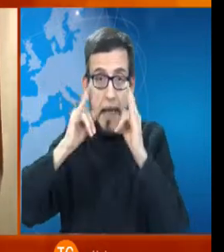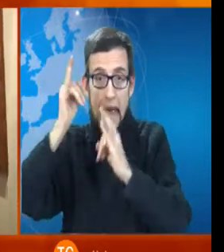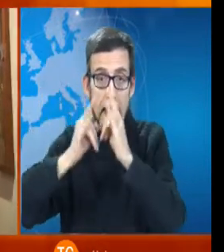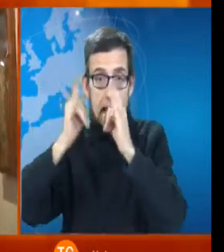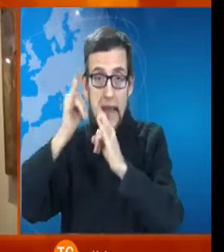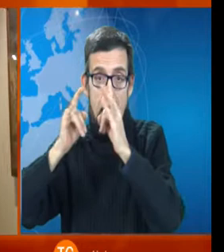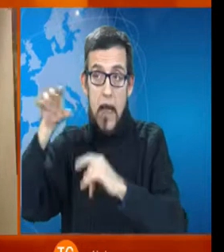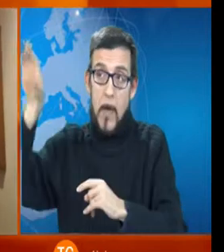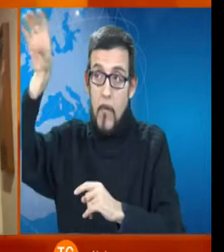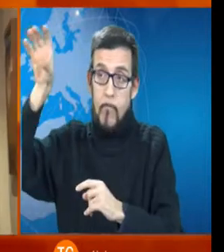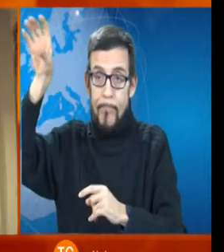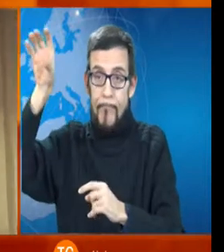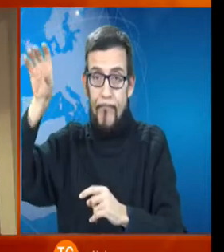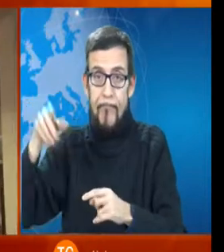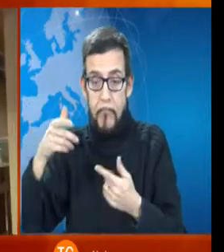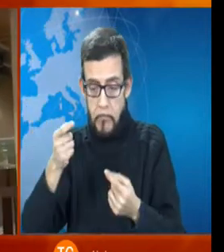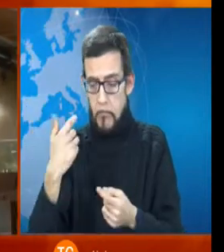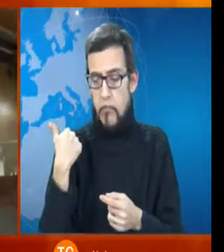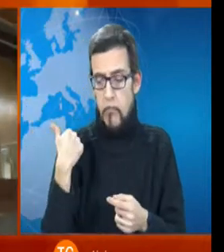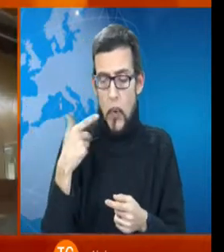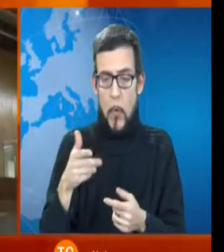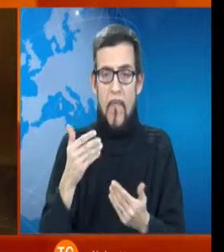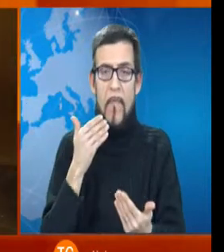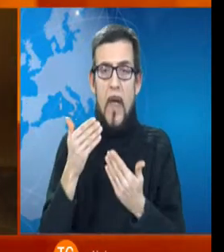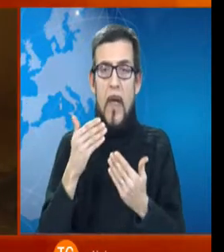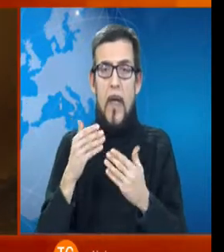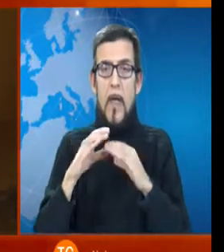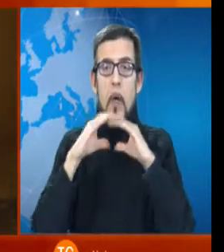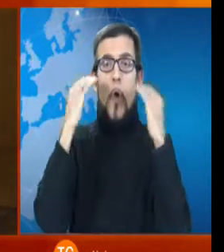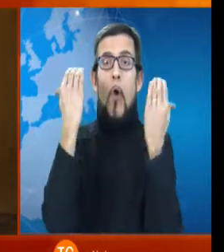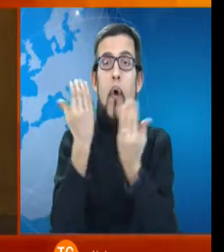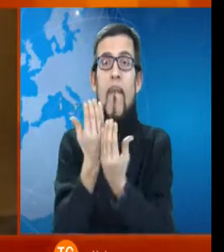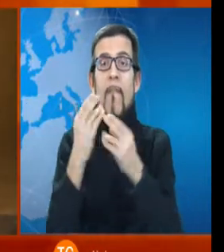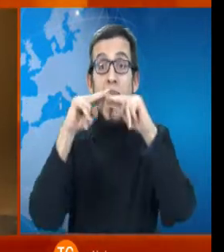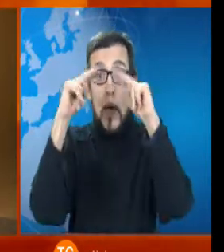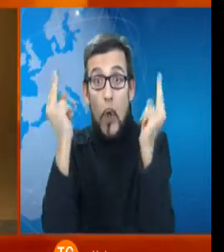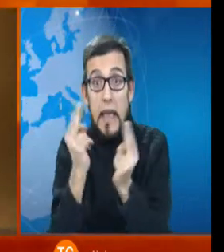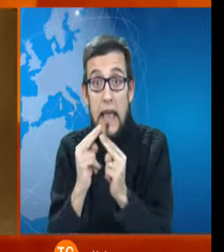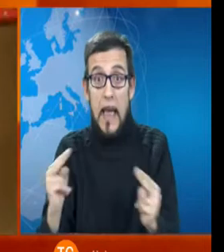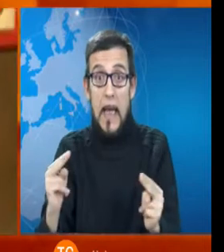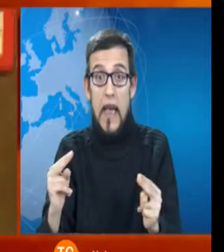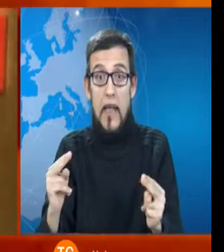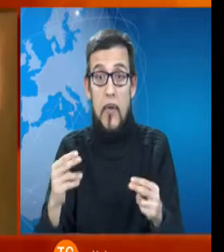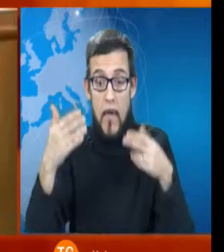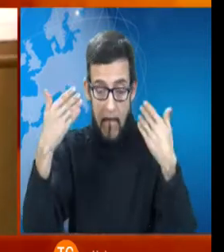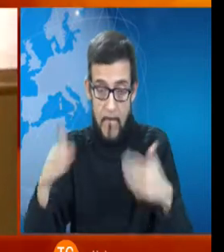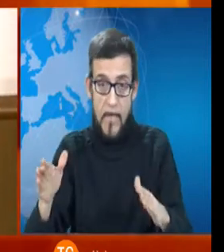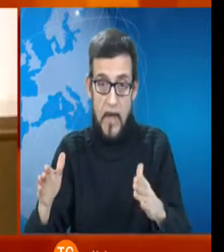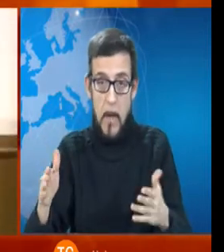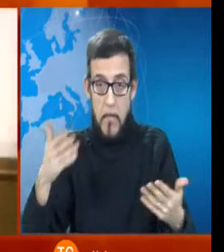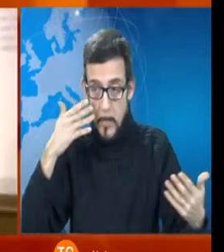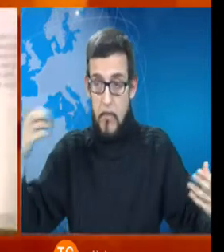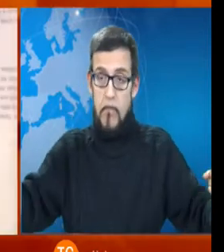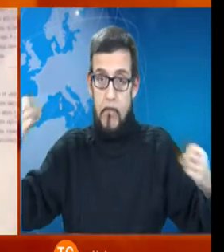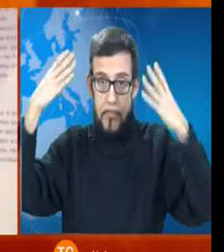recentemente si è svolto un convegno internazionale che finalmente ha dato luce e lustro al personaggio